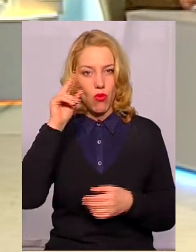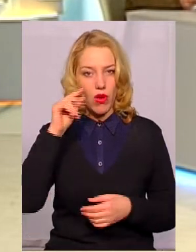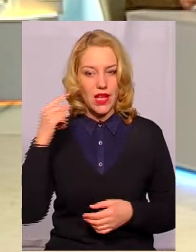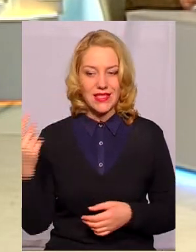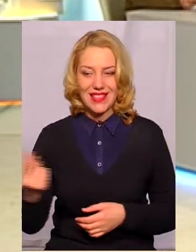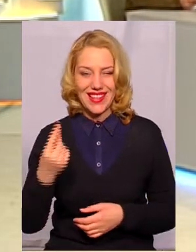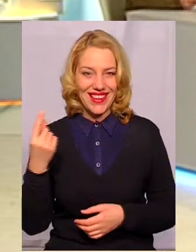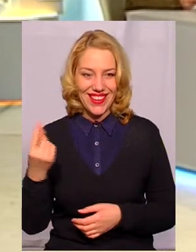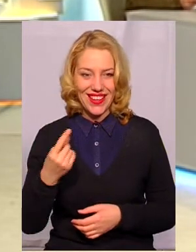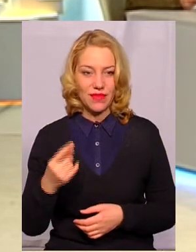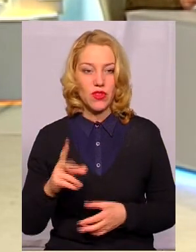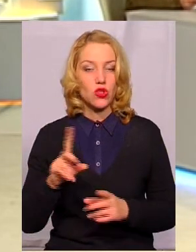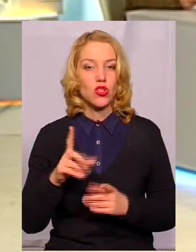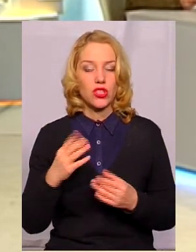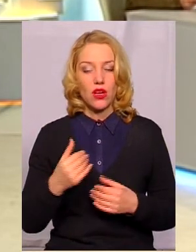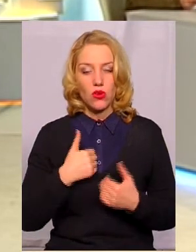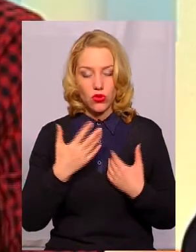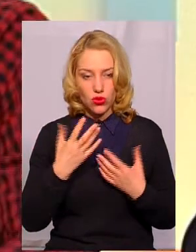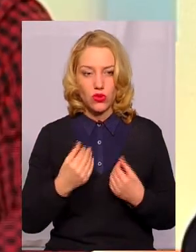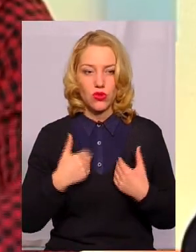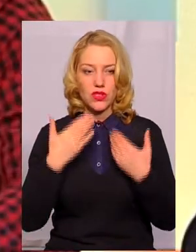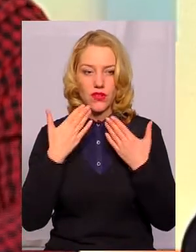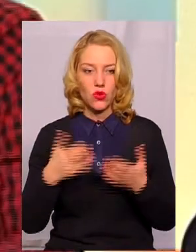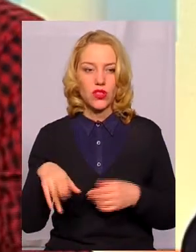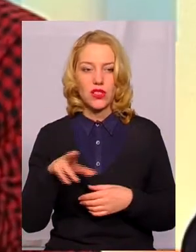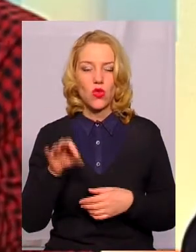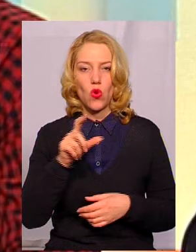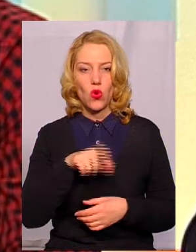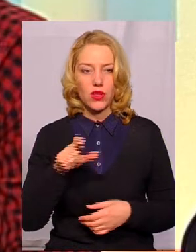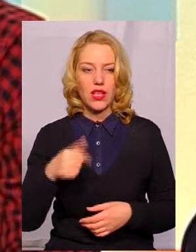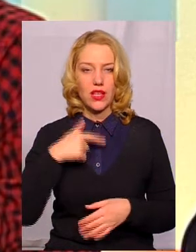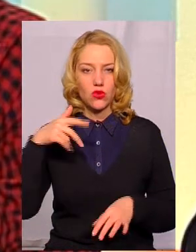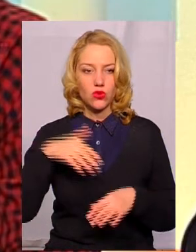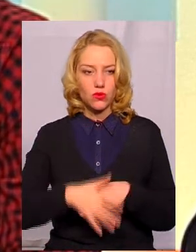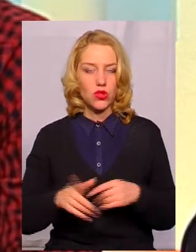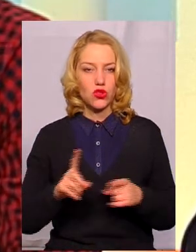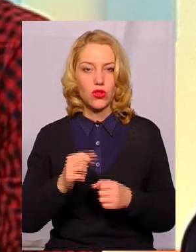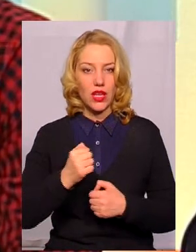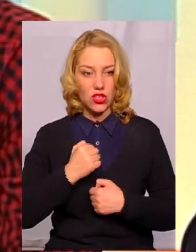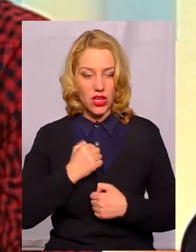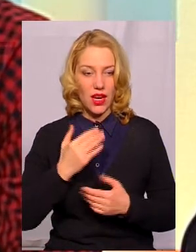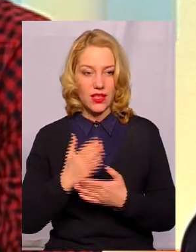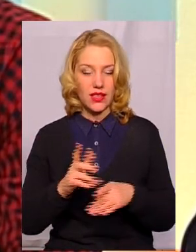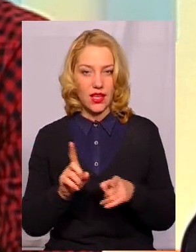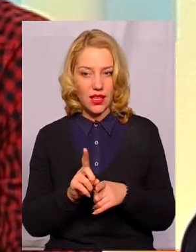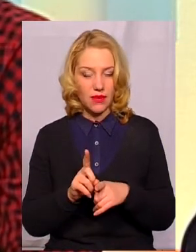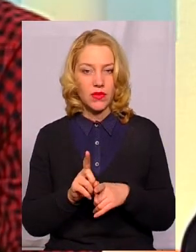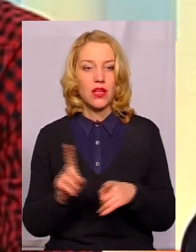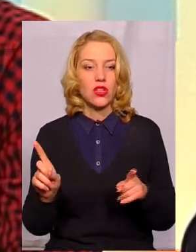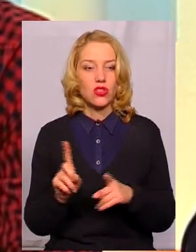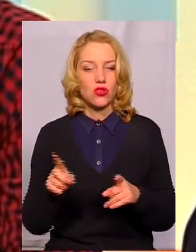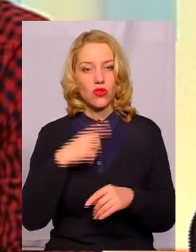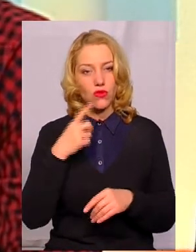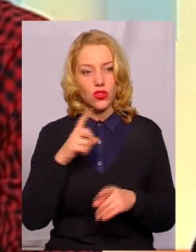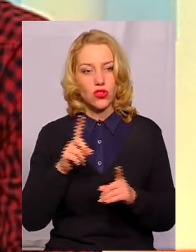що це дасть? Хочу ще звернутися знову до тих людей. Я розумію, що, на жаль, є така тенденція, що